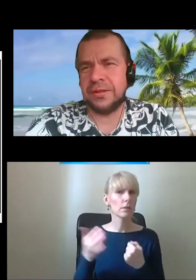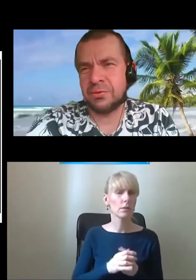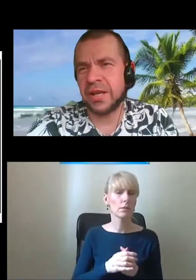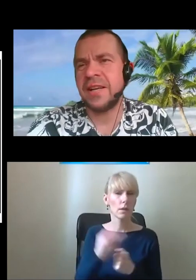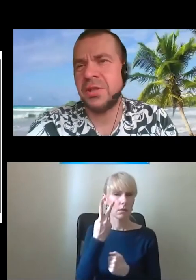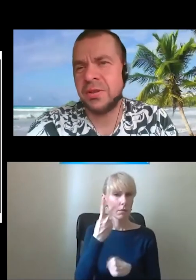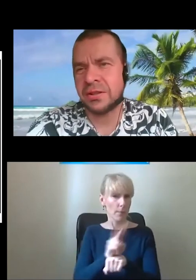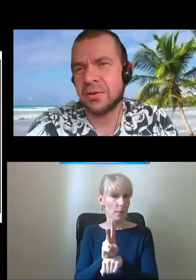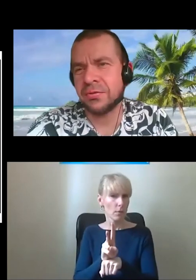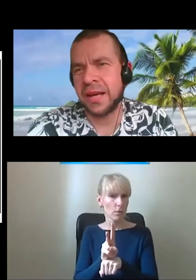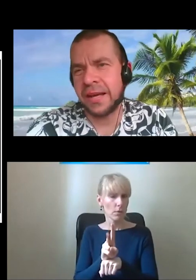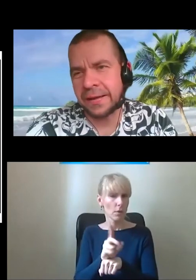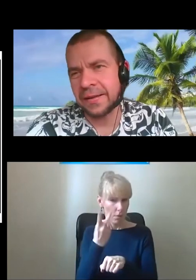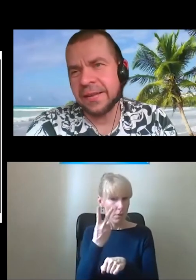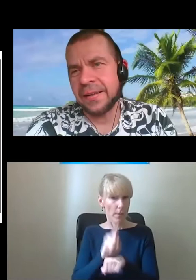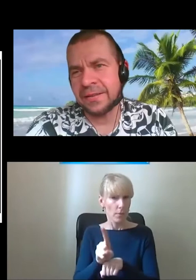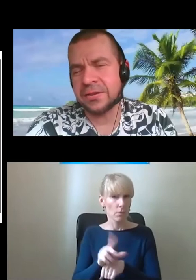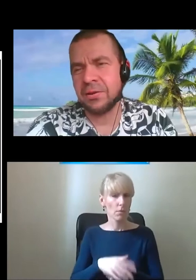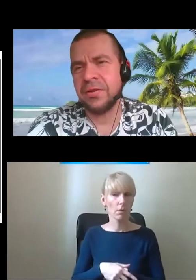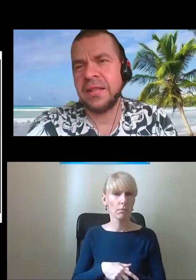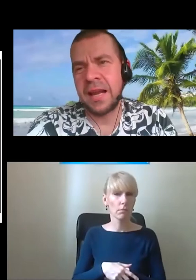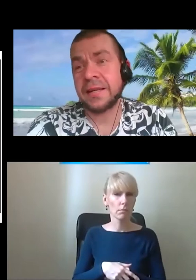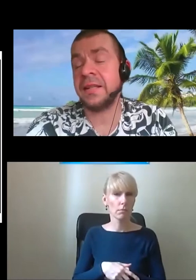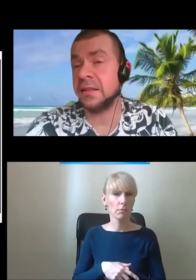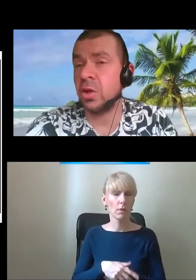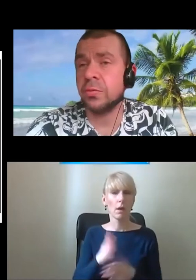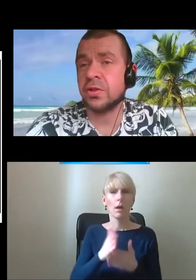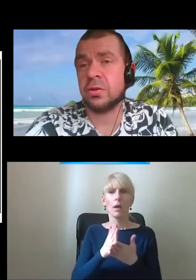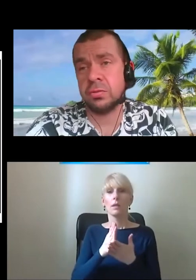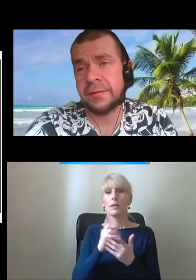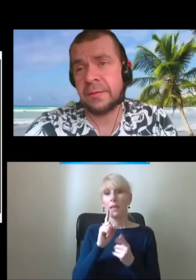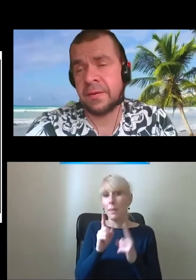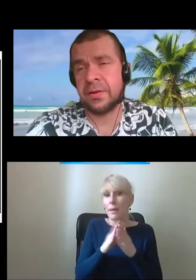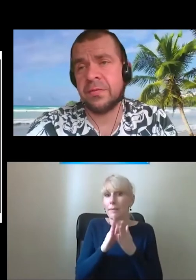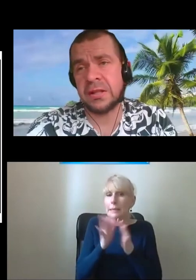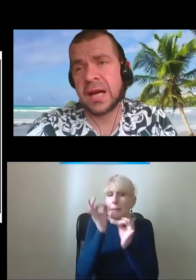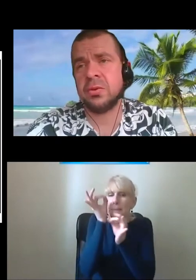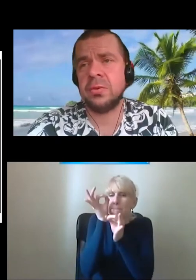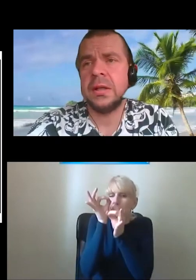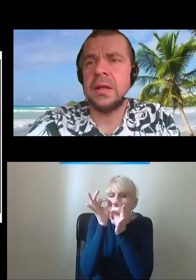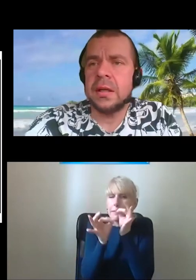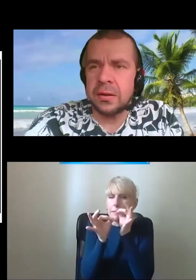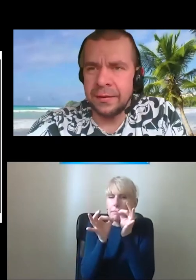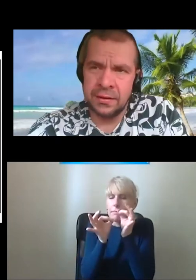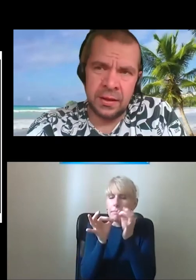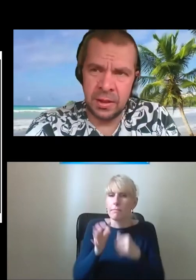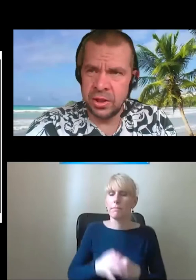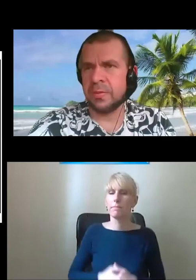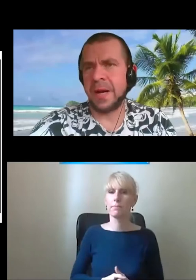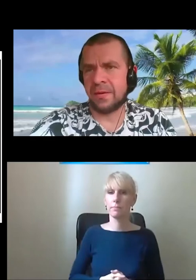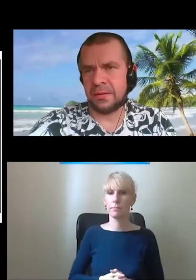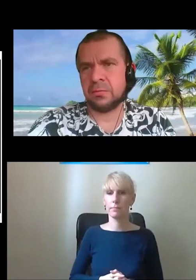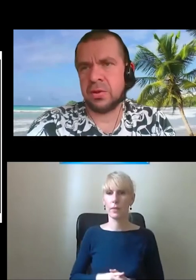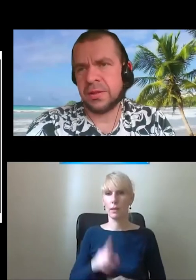minuty. No przyjechaliśmy dosłownie, dosłownie na lakier, dlatego mówię, że tutaj w tym, w tym wsiadaniu nawet nie